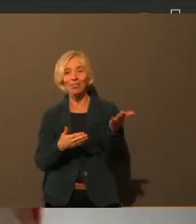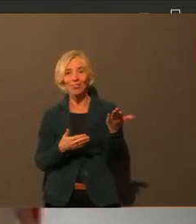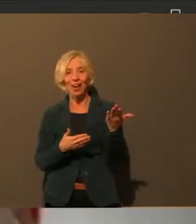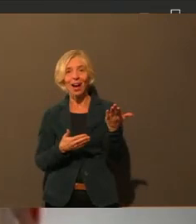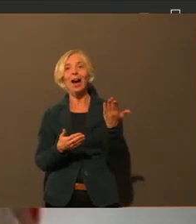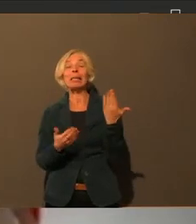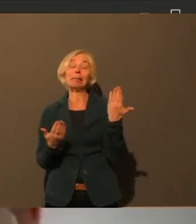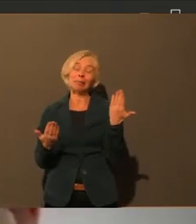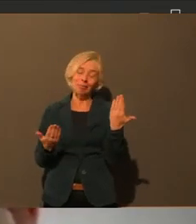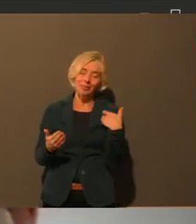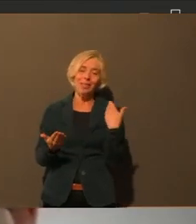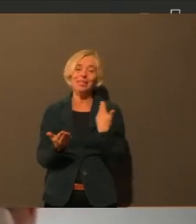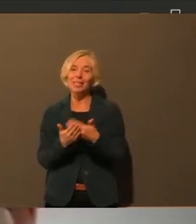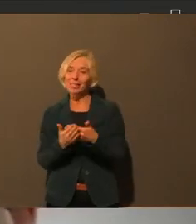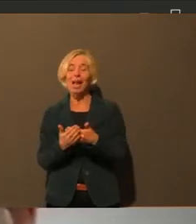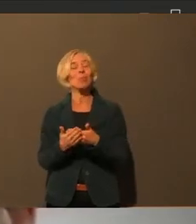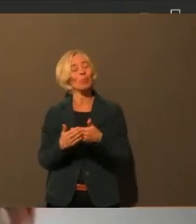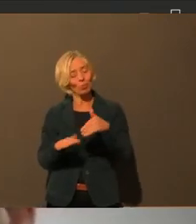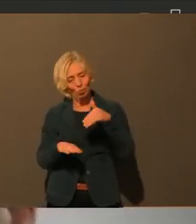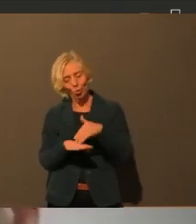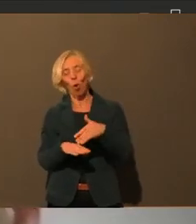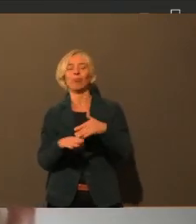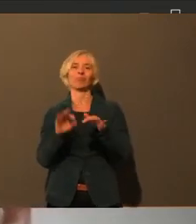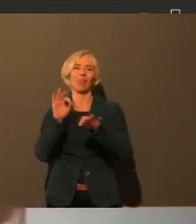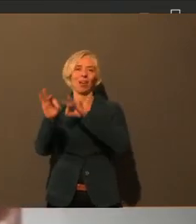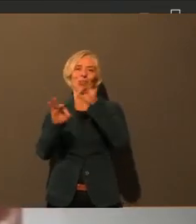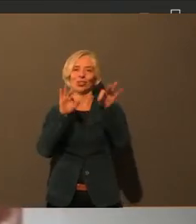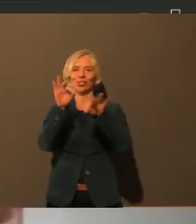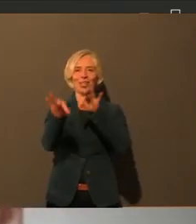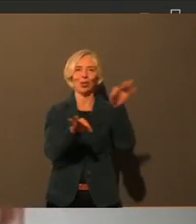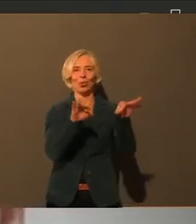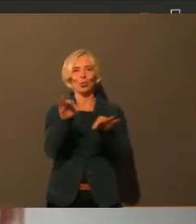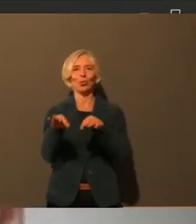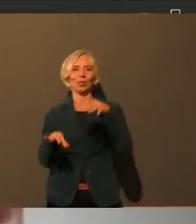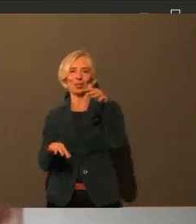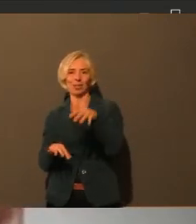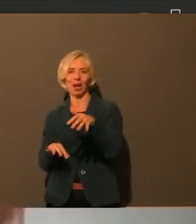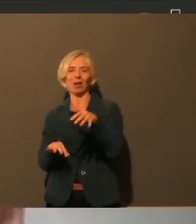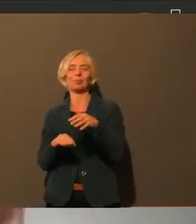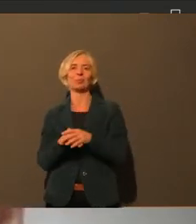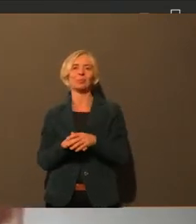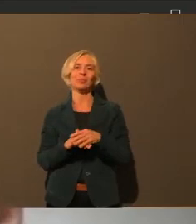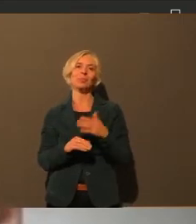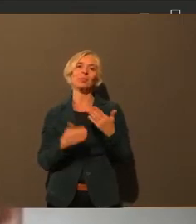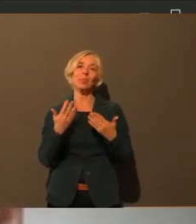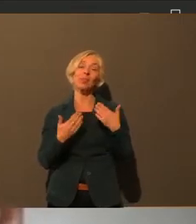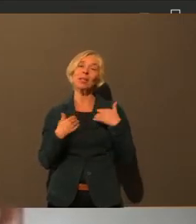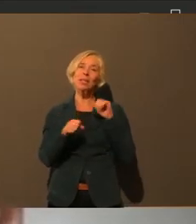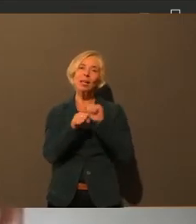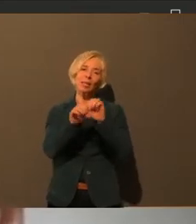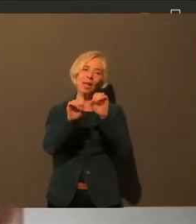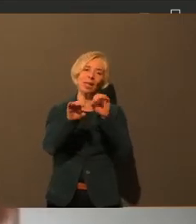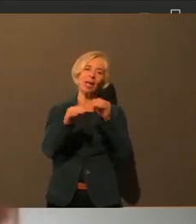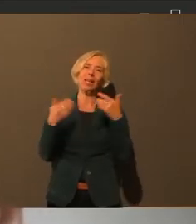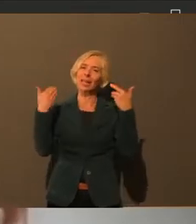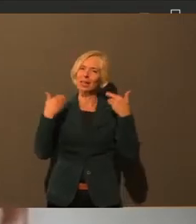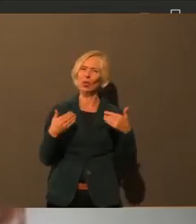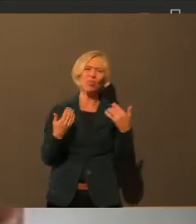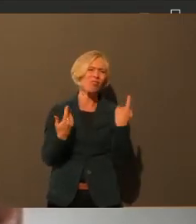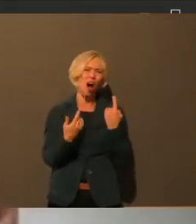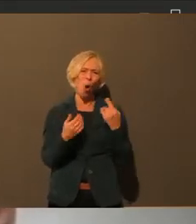dass da tatsächlich Ausbrüche stattgefunden haben. Und vielleicht kurz mal zum Hintergrund auch, warum es so schwierig ist.